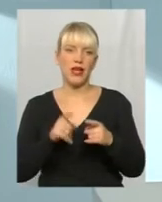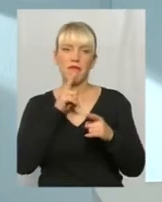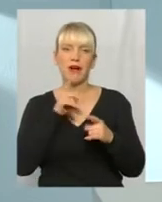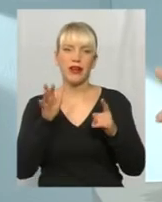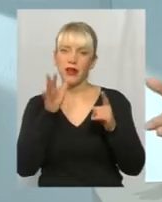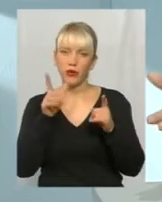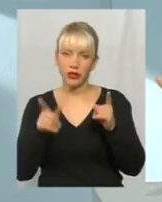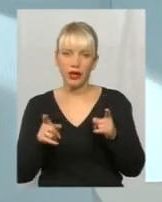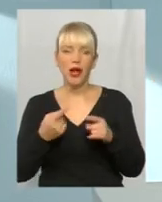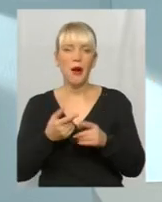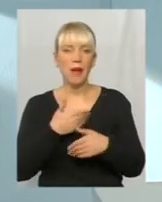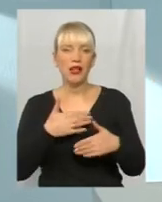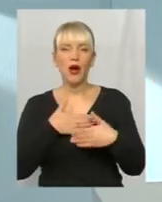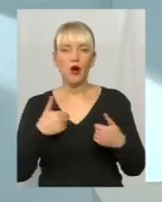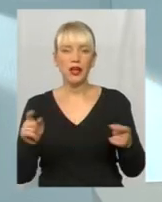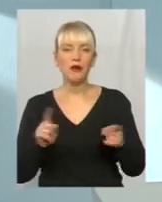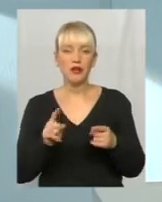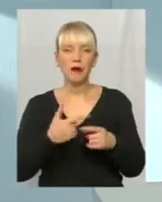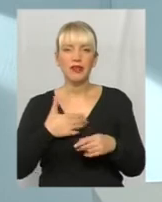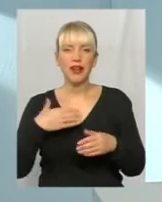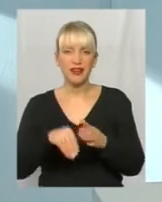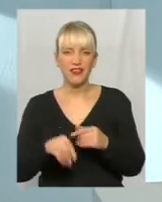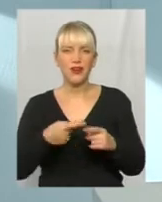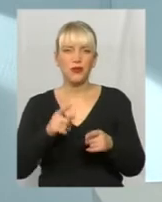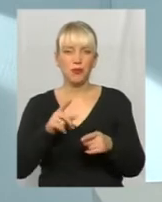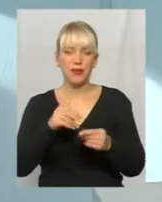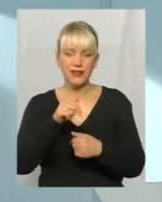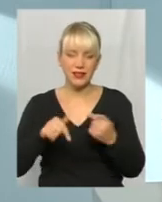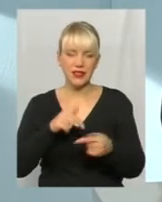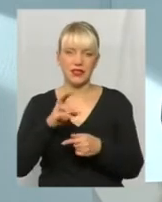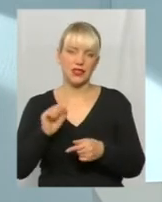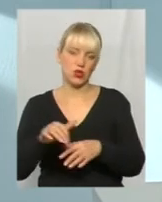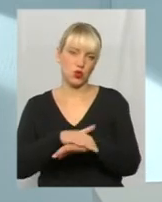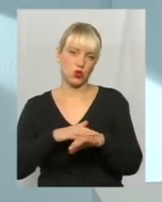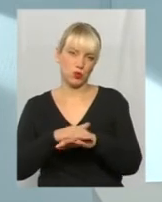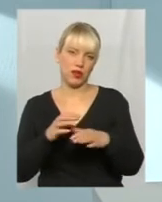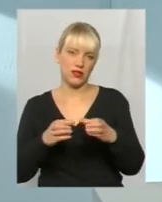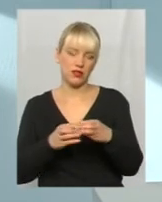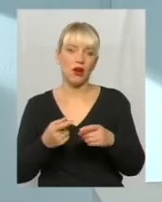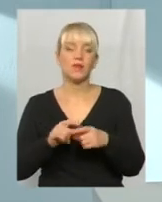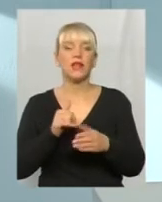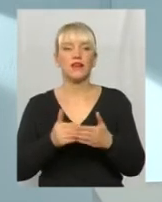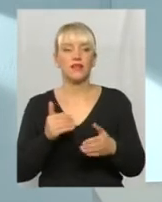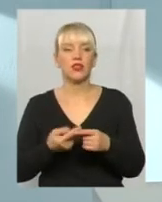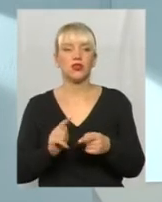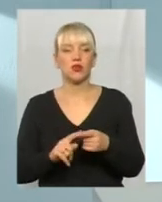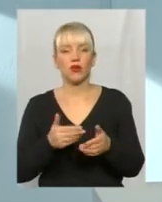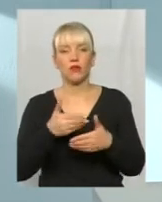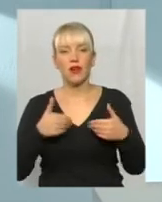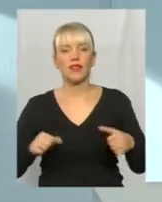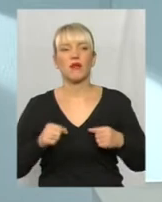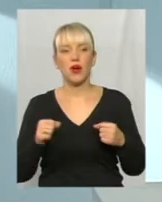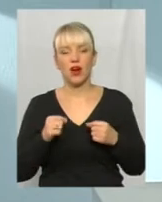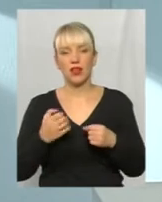ми не хочемо, щоб жертвою пали бізнес і суспільство. От, власне, від цього ми і намагалися